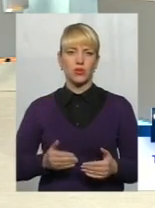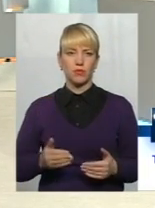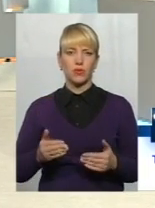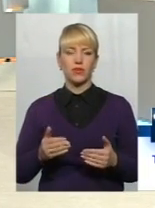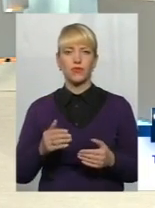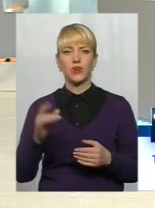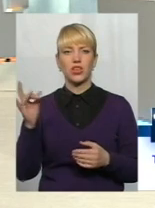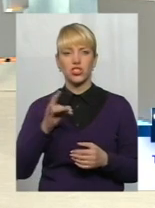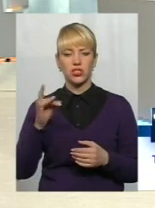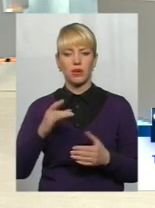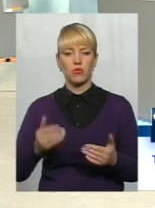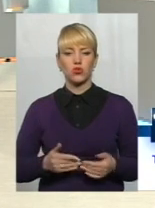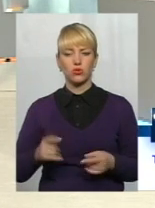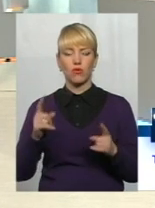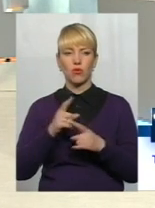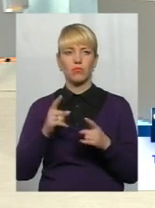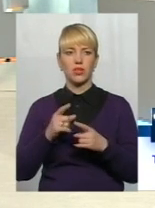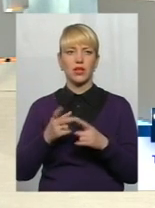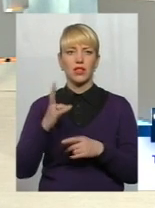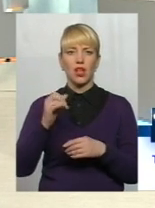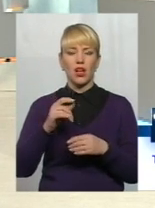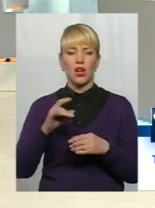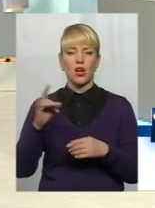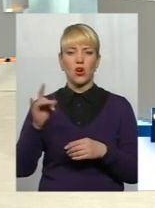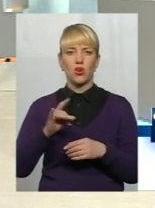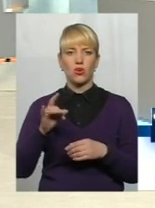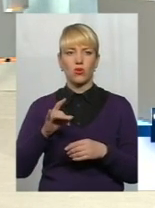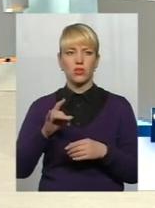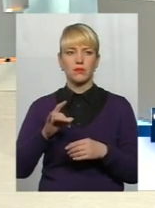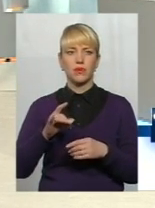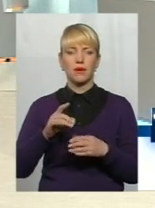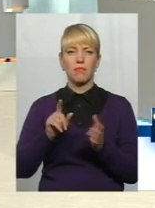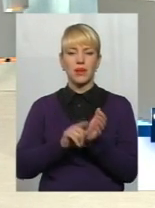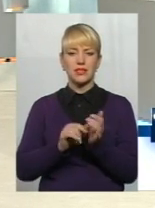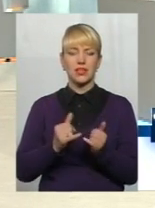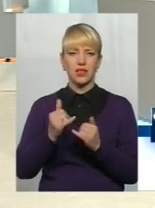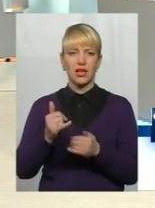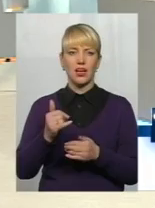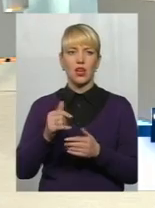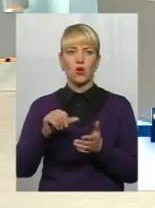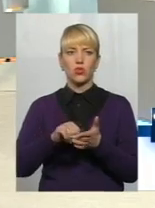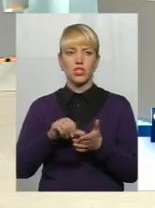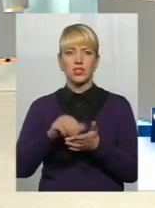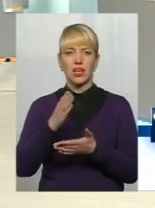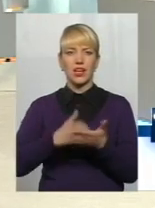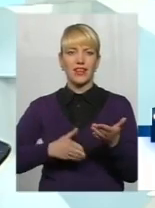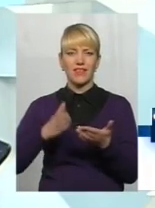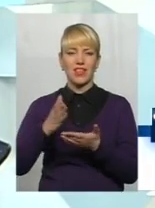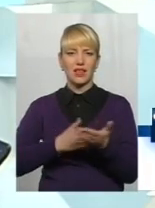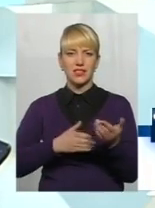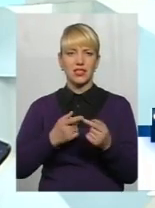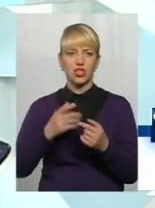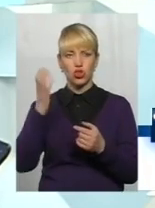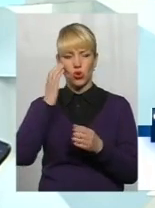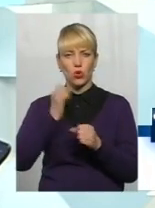непрацездачних осіб на розмір пенсій учасників ліквідації наслідків Чорнобильської катастрофи? Так,